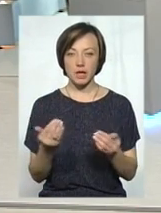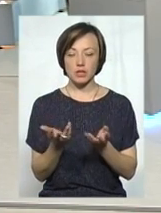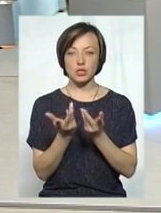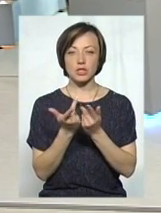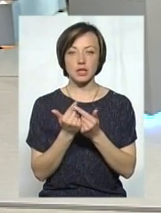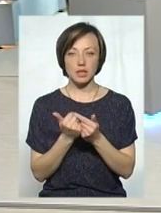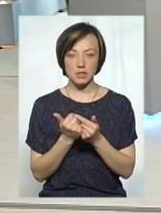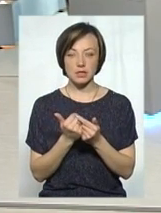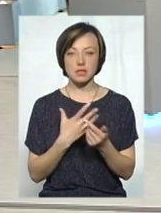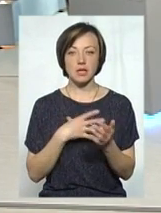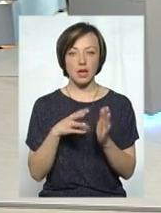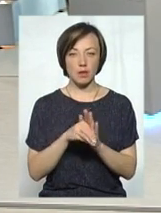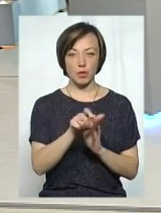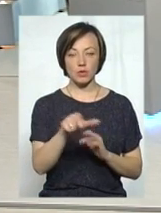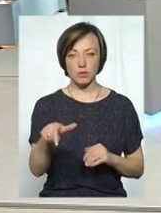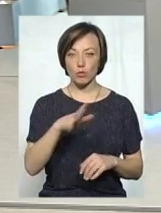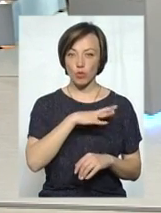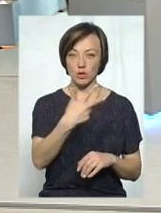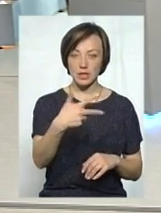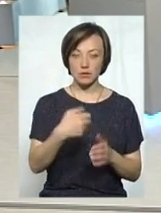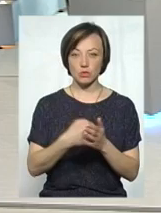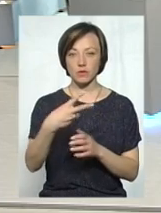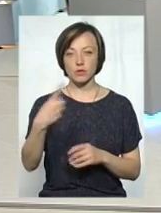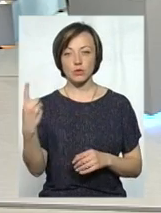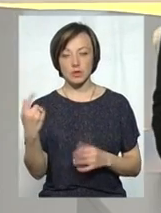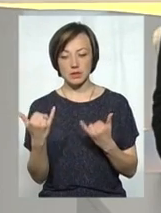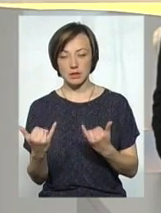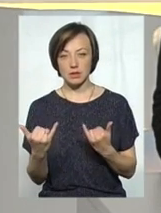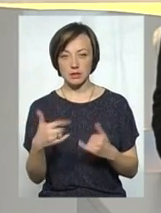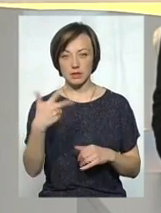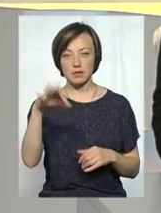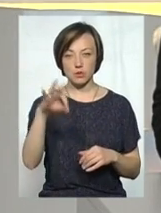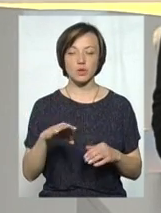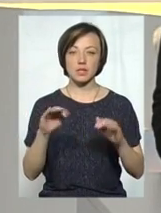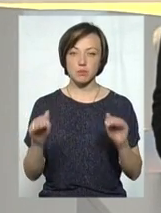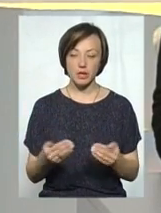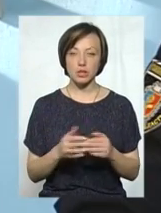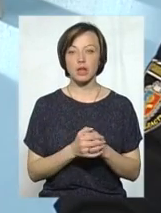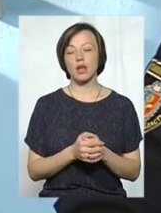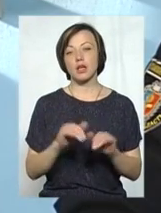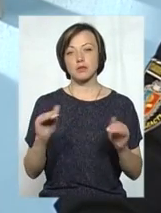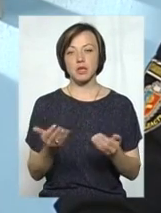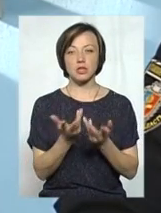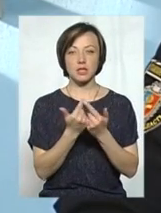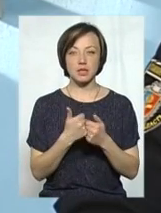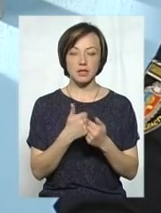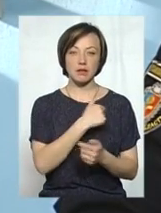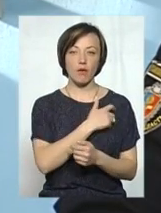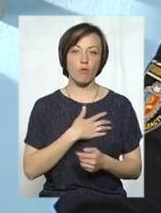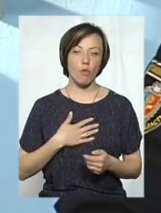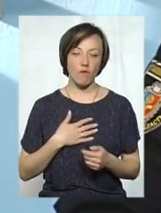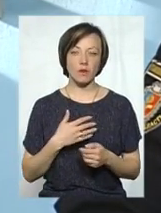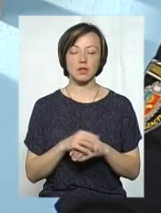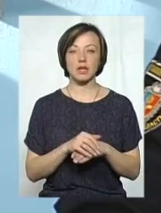кількість загиблих осіб з 30 до 21, це на 30%. Зменшила кількість травмованих